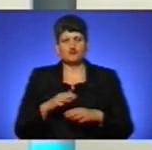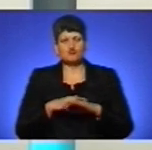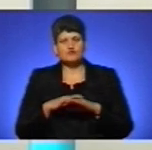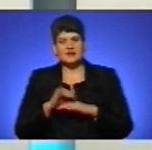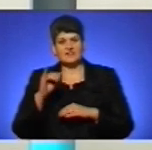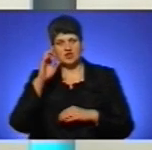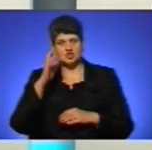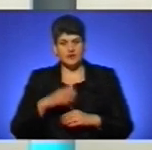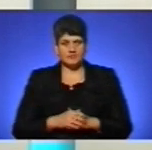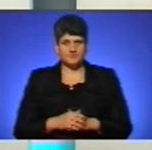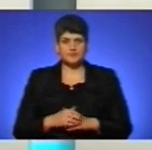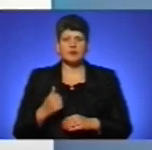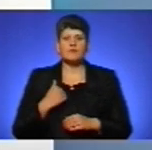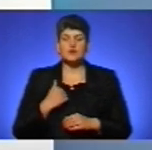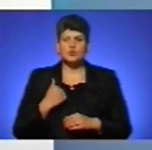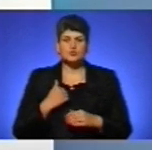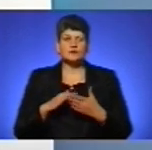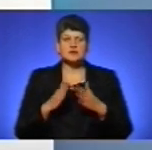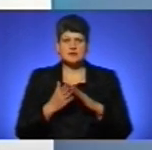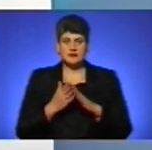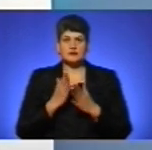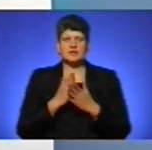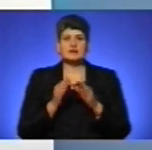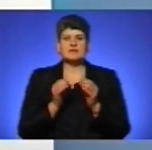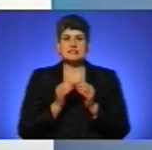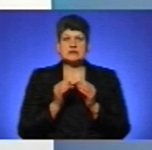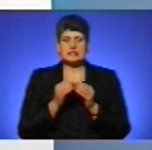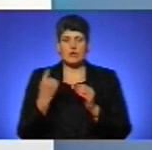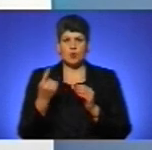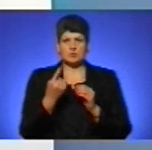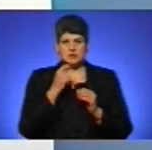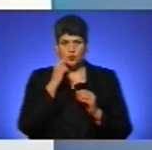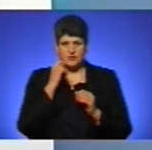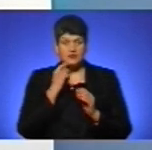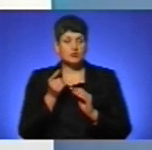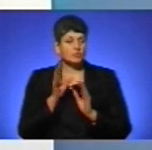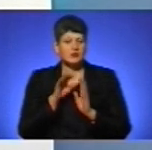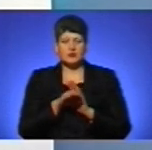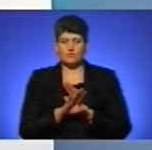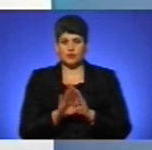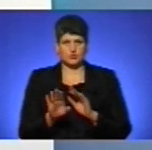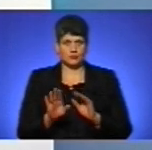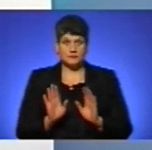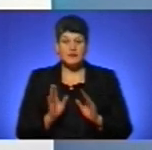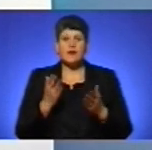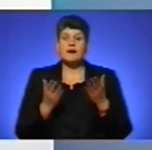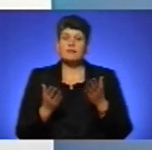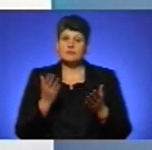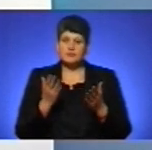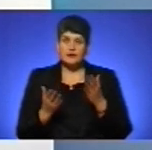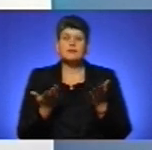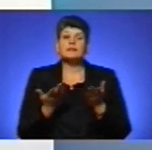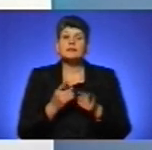державі. Воєнний стан введено у десяти областях України. Тернопільщина до цих регіонів не належить. І все ж таки, які